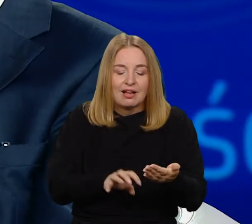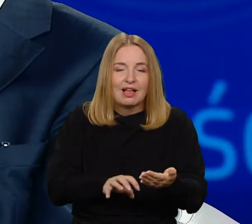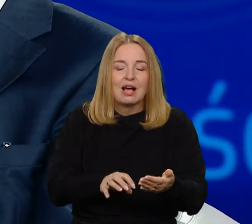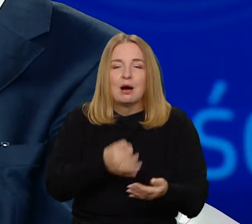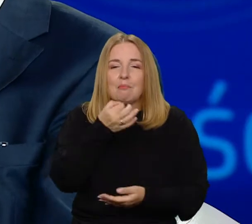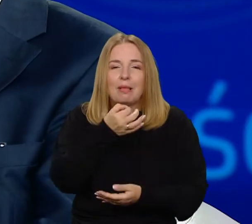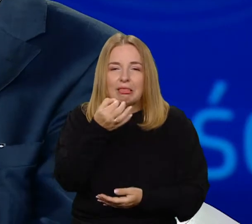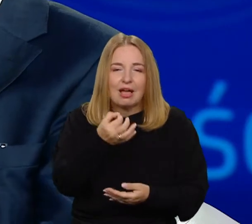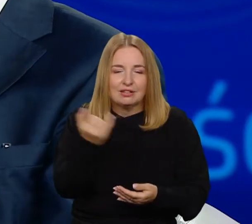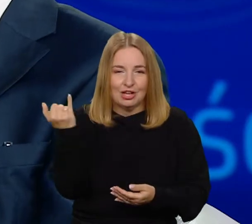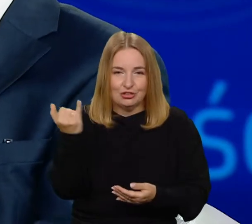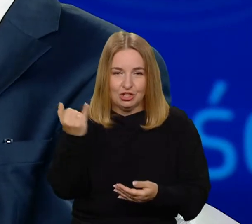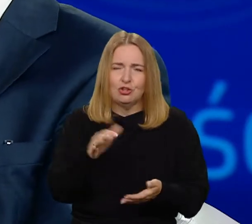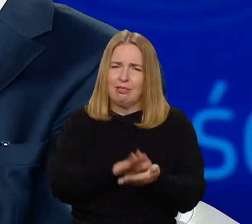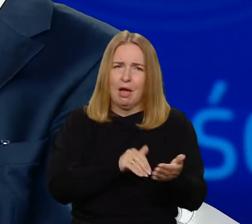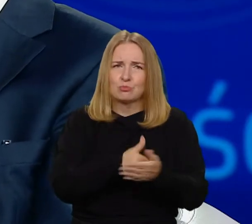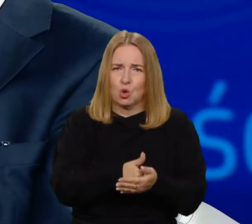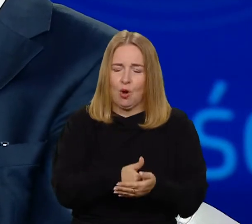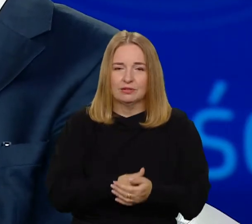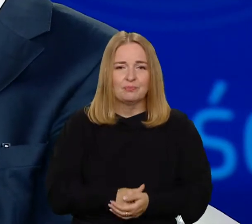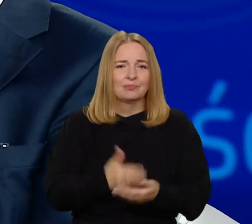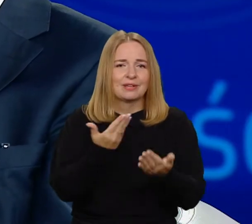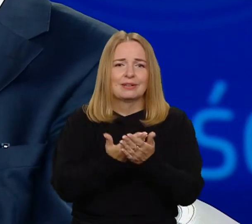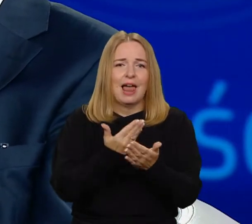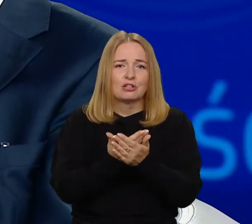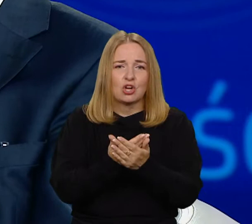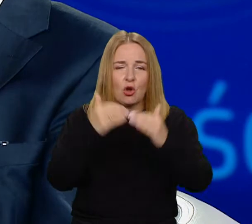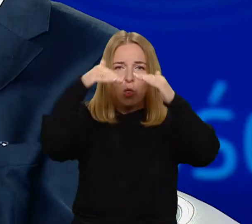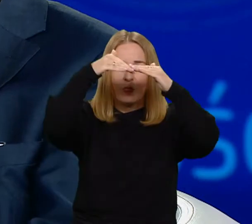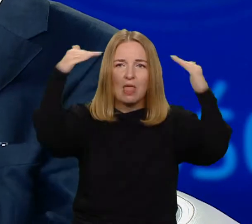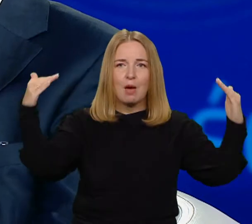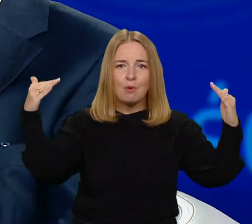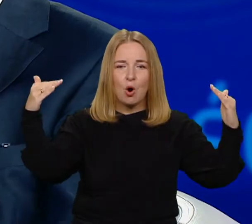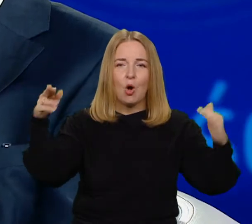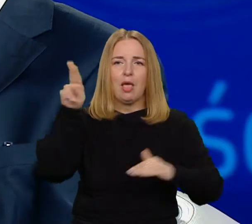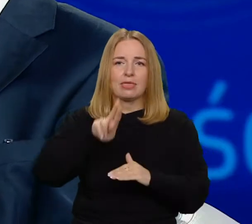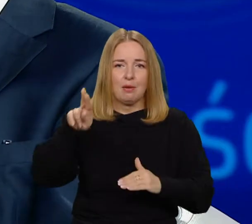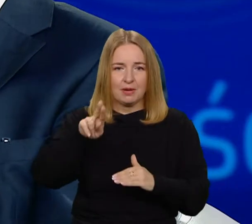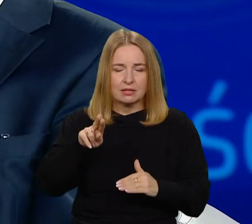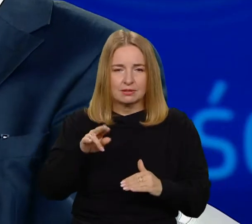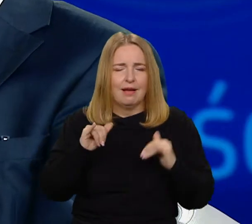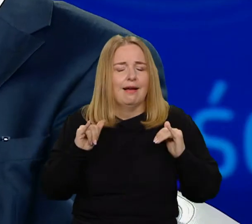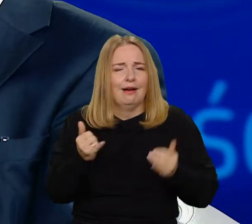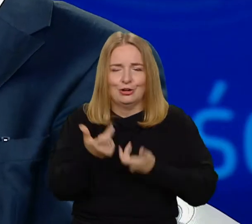przykład pytanie do rodzica, dlaczego niebo jest niebieskie. Proszę to wytłumaczyć